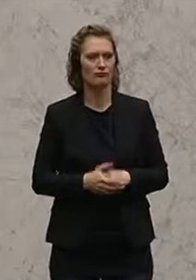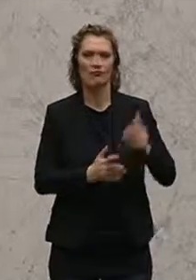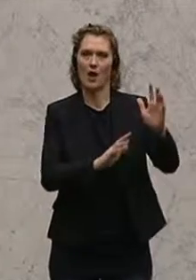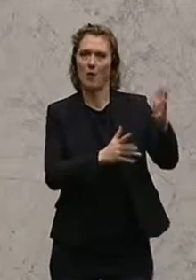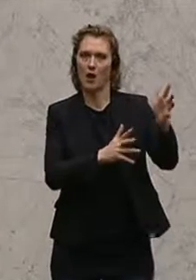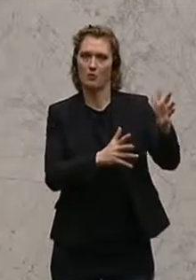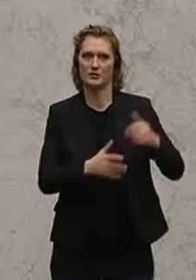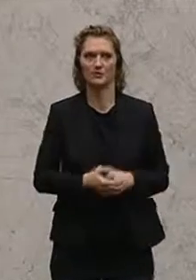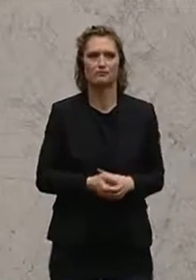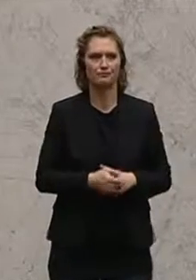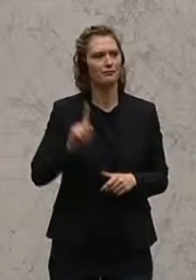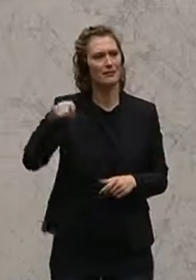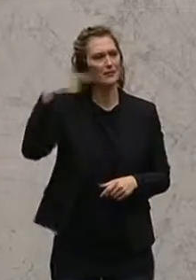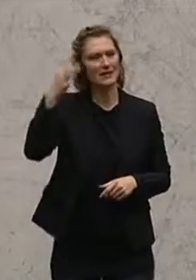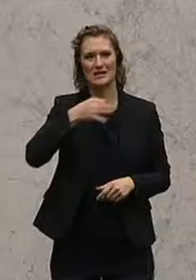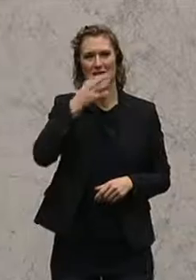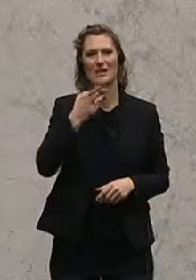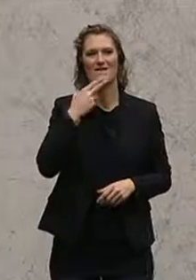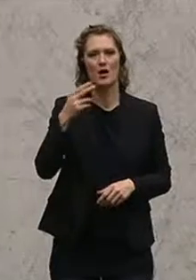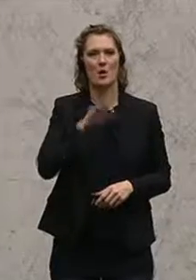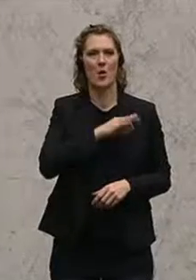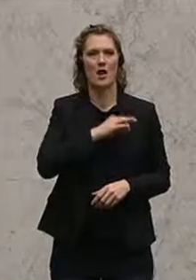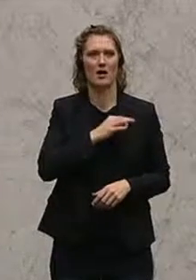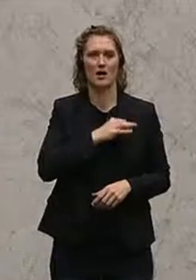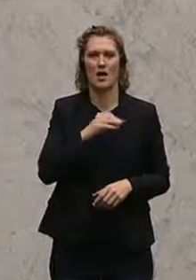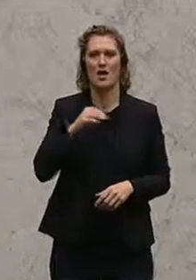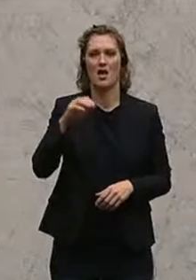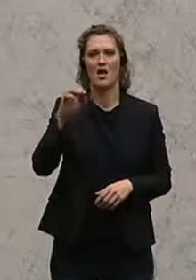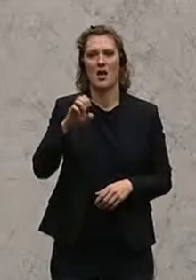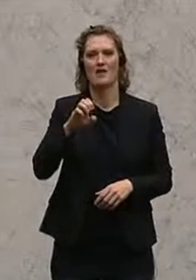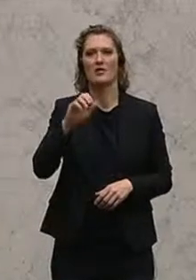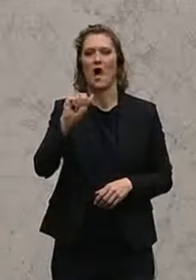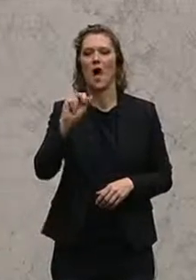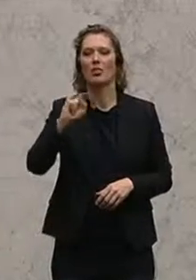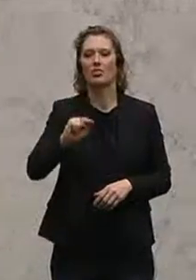Sagt Nikolaus Scherak von der NEOS und freut sich ebenfalls über die Einsetzung des U-Ausschusses der Überall bei Adria.